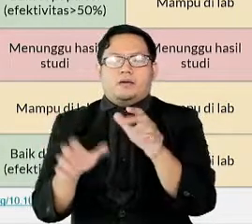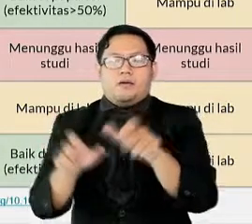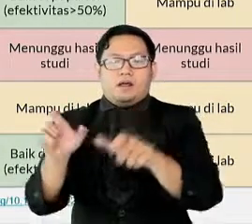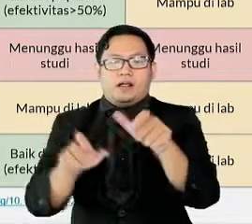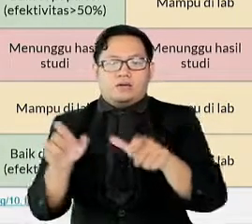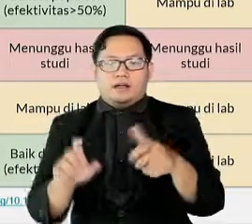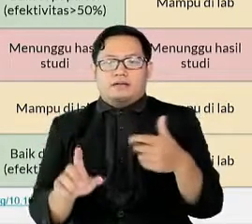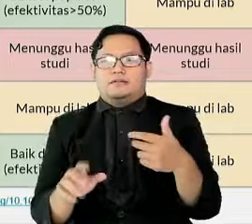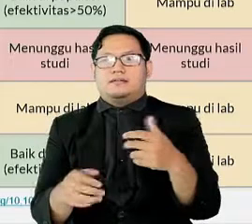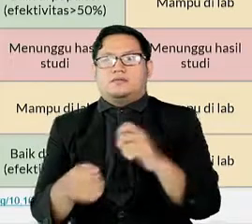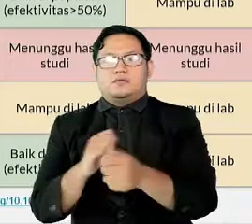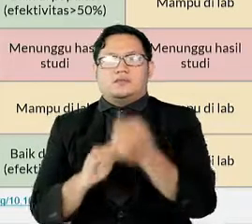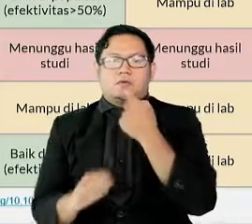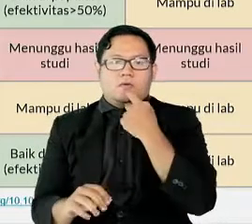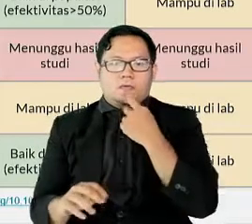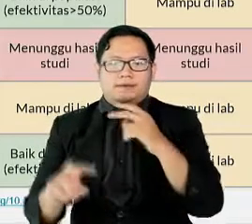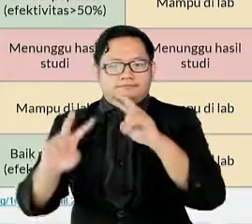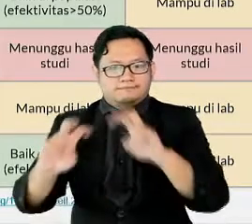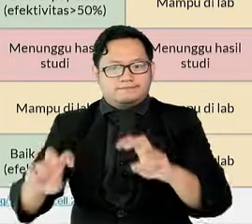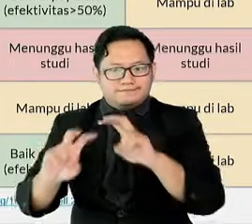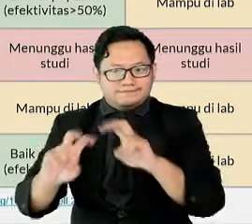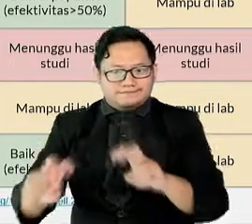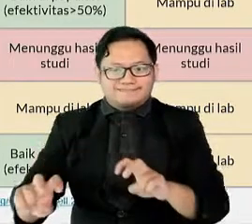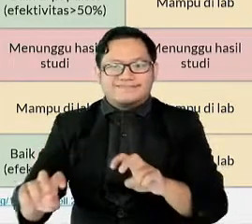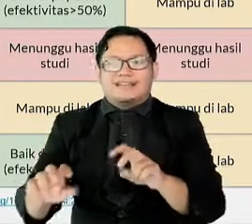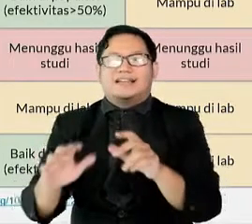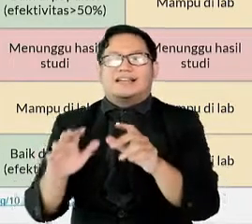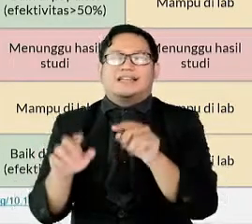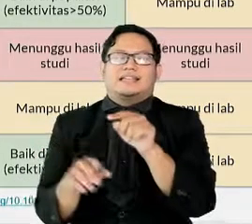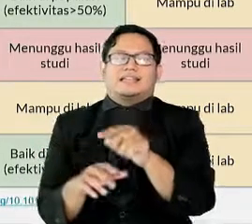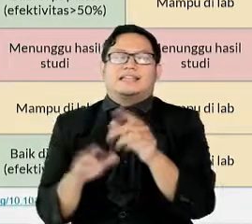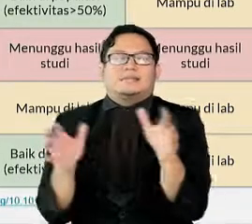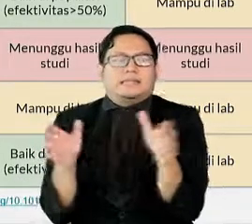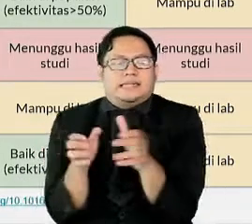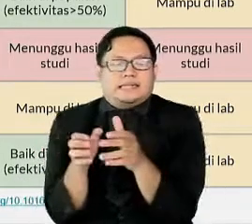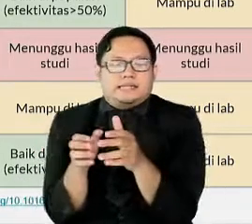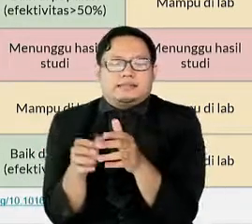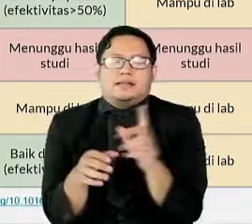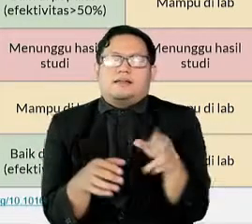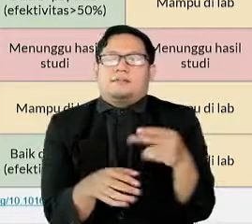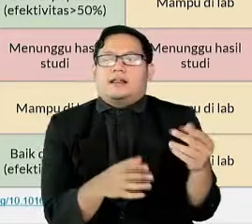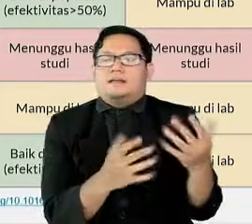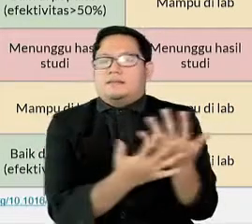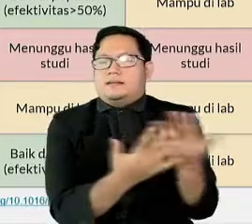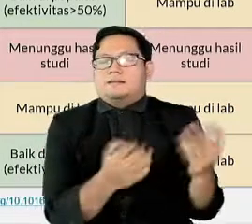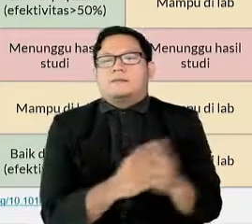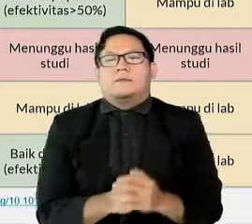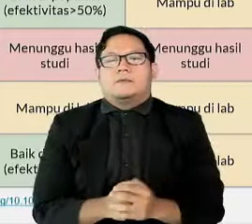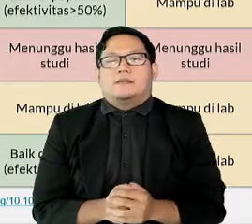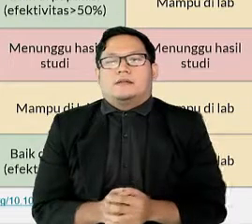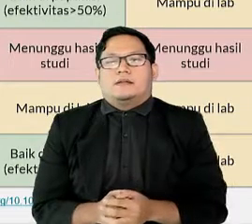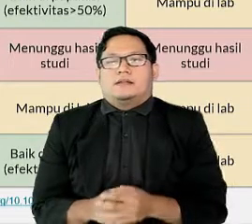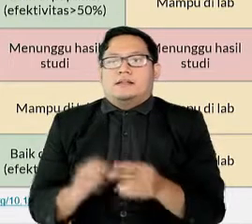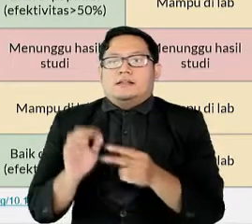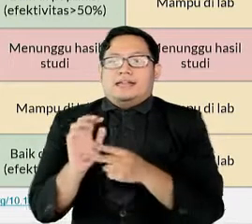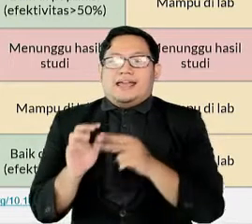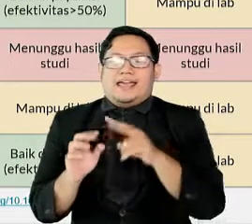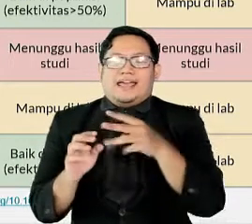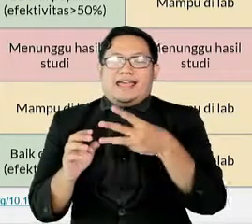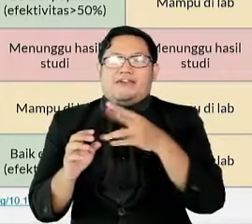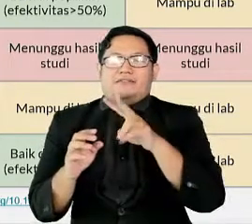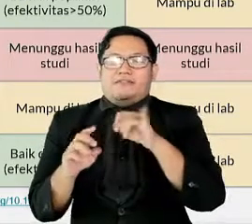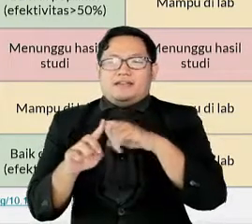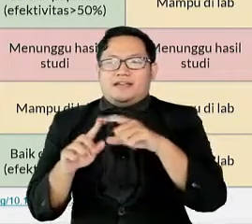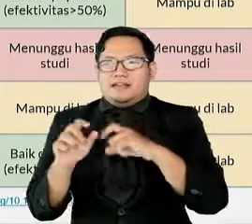variasinya. Umumnya dipilih non-acak. Nilai efikasi menjadi standar yang harus dimiliki sebelum